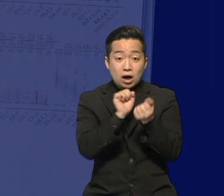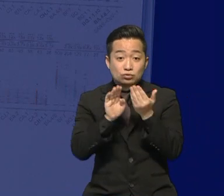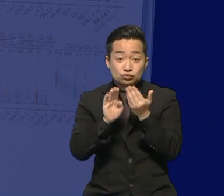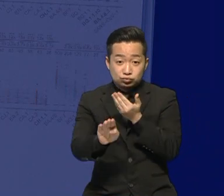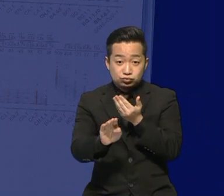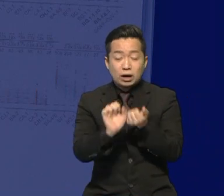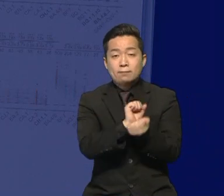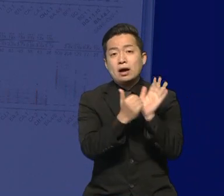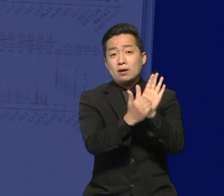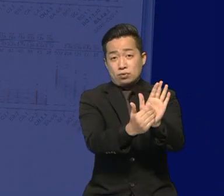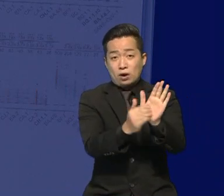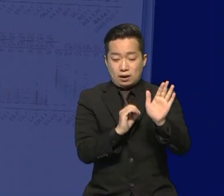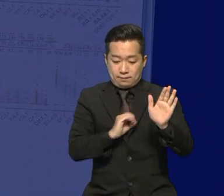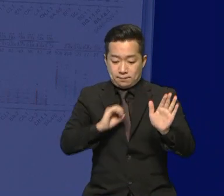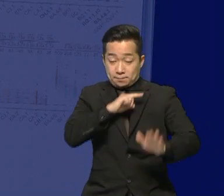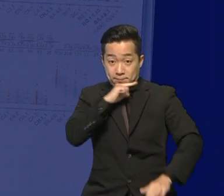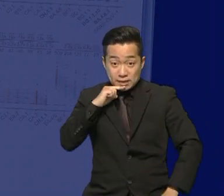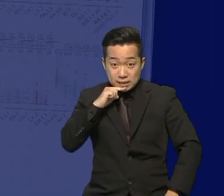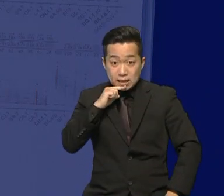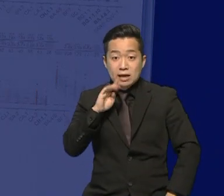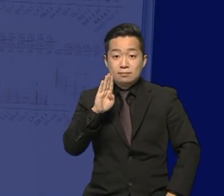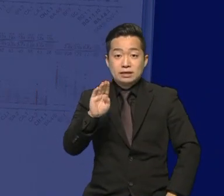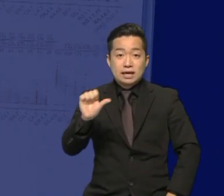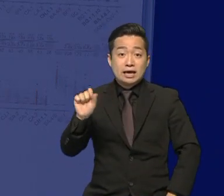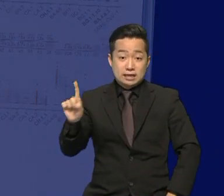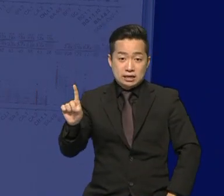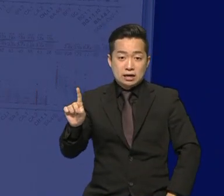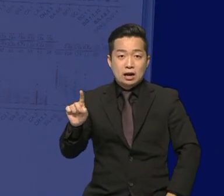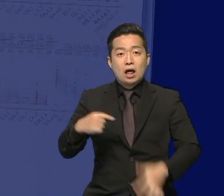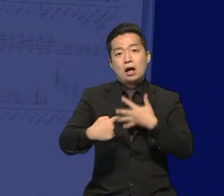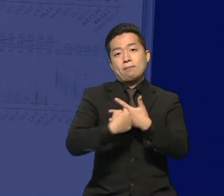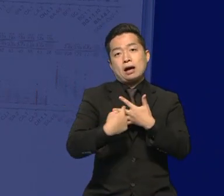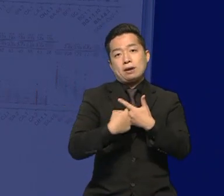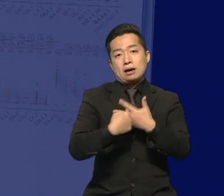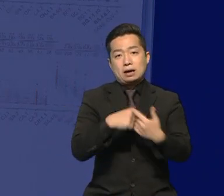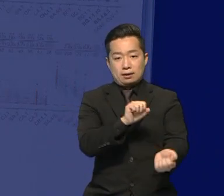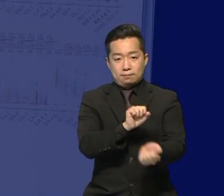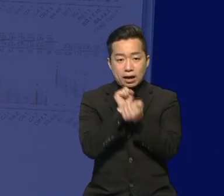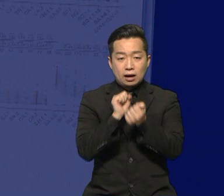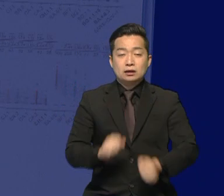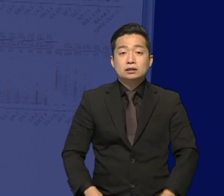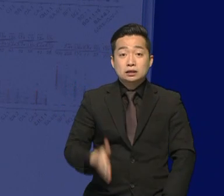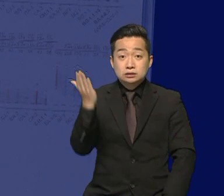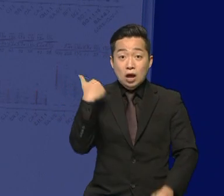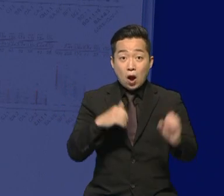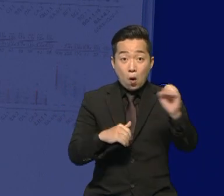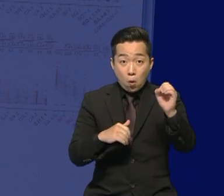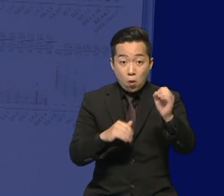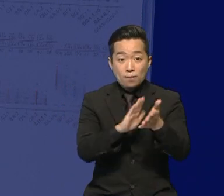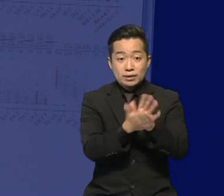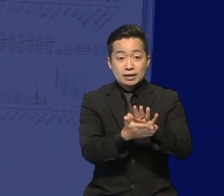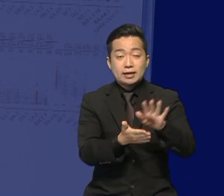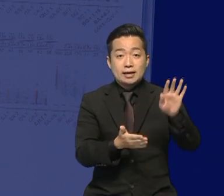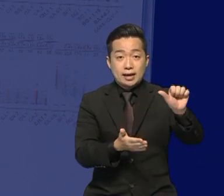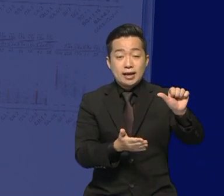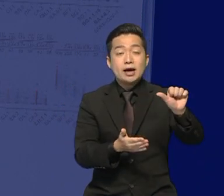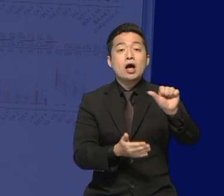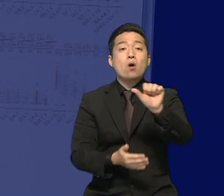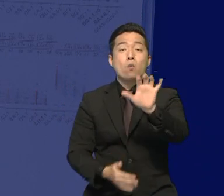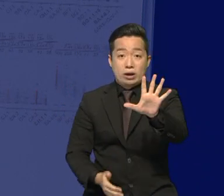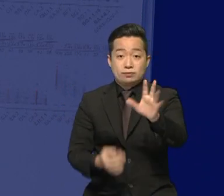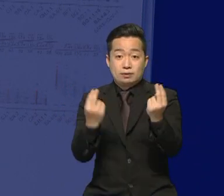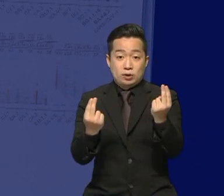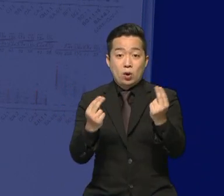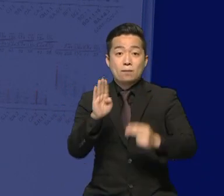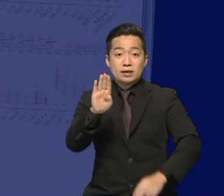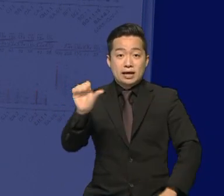얻어진 항체에 대해서 BN1은 잘 피해 다닙니다. 원조 오미크론인 BAO 항체보다 BAO